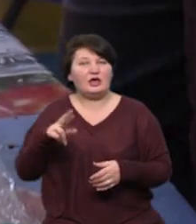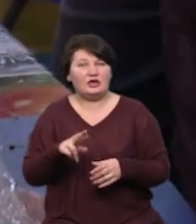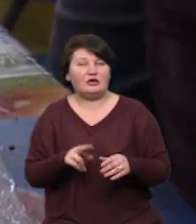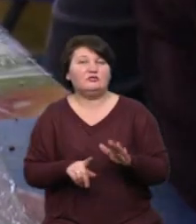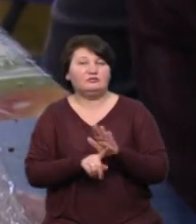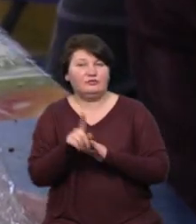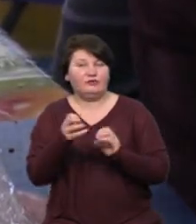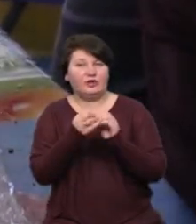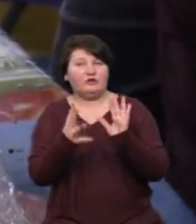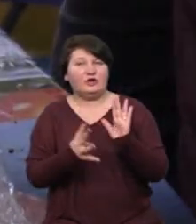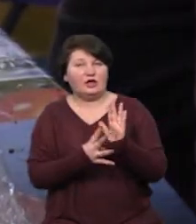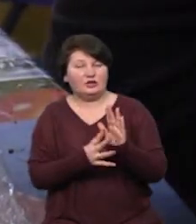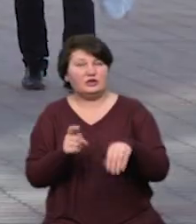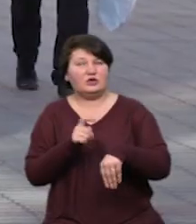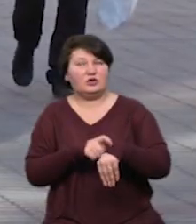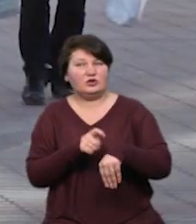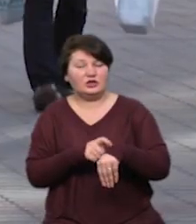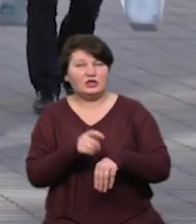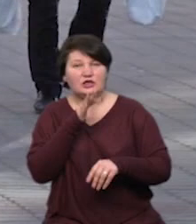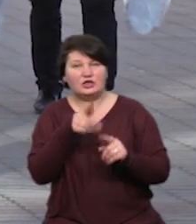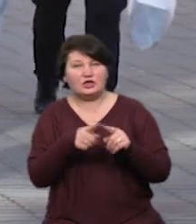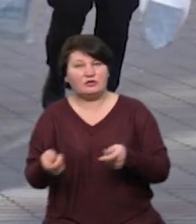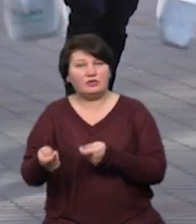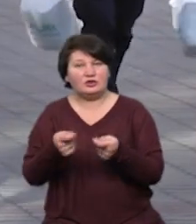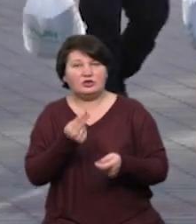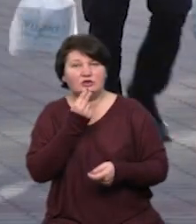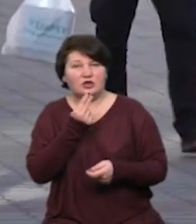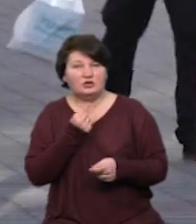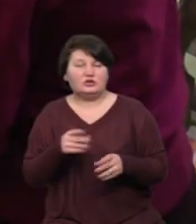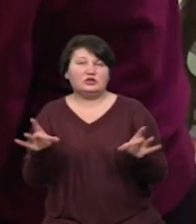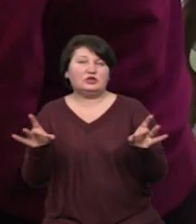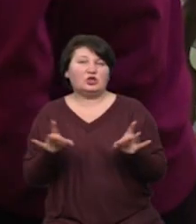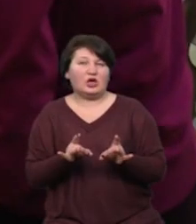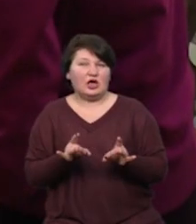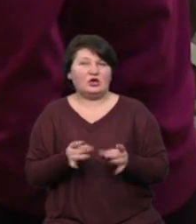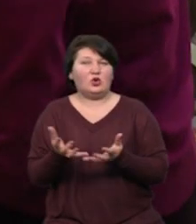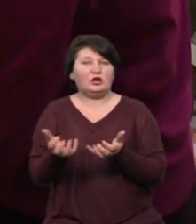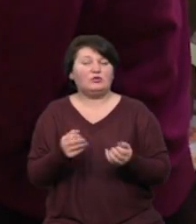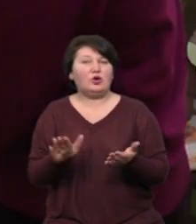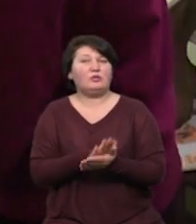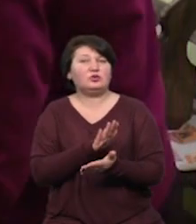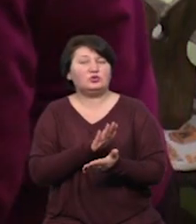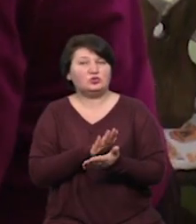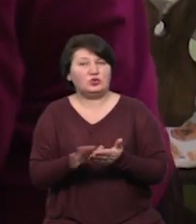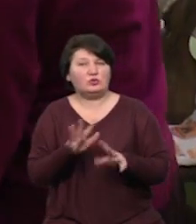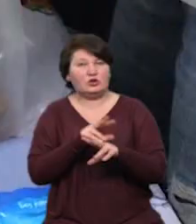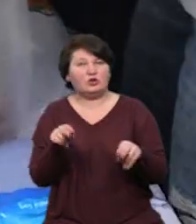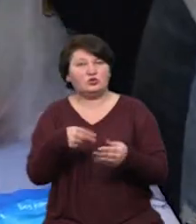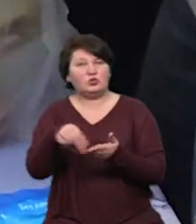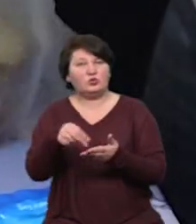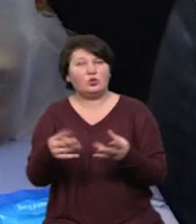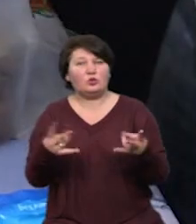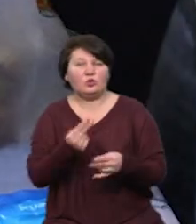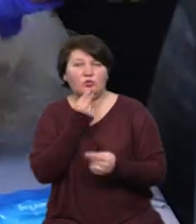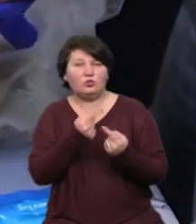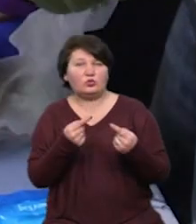-й, залишилась година. За цей час волонтери приносять страви з місцевих ресторанів, отримують їх безкоштовно, також докуповують необхідні продукти